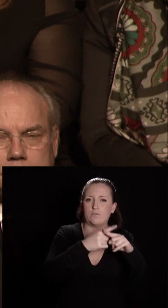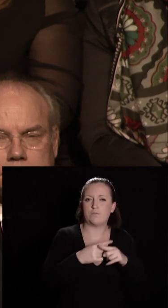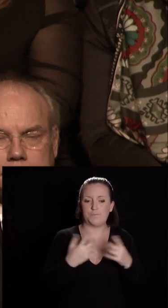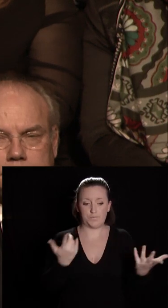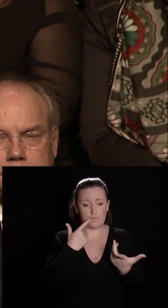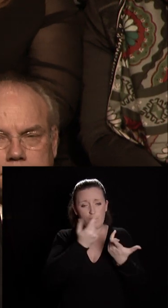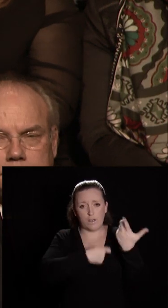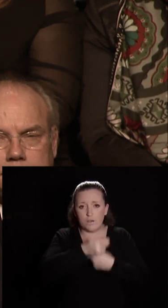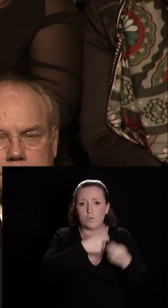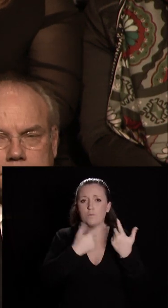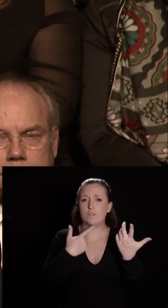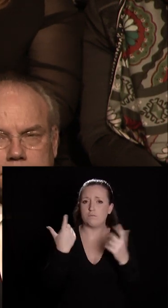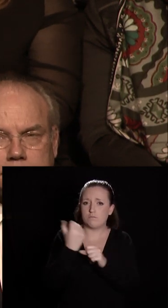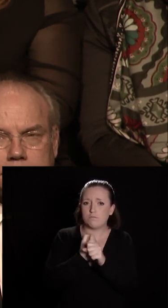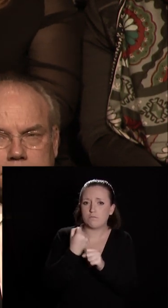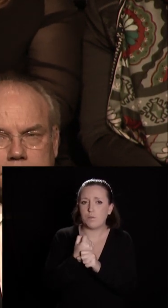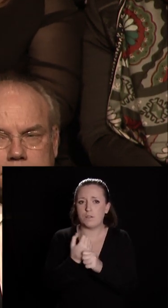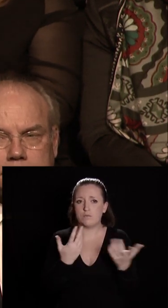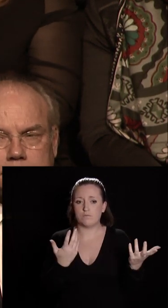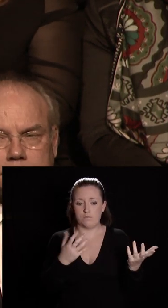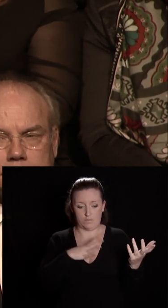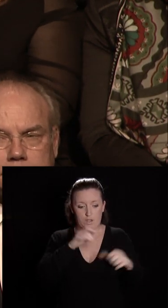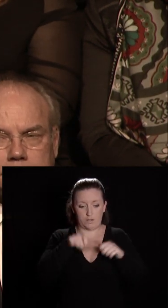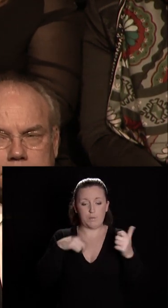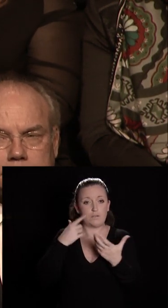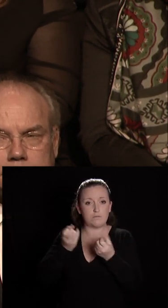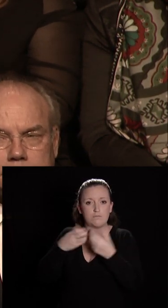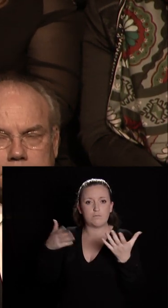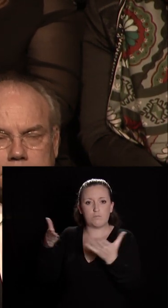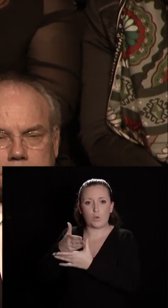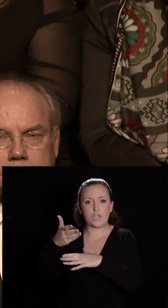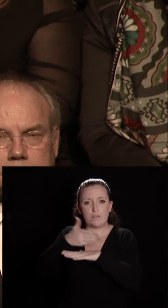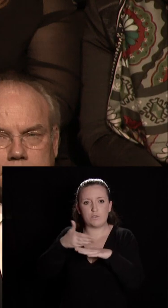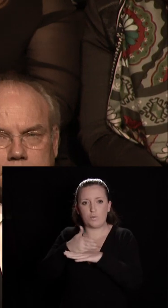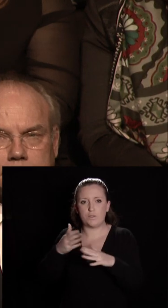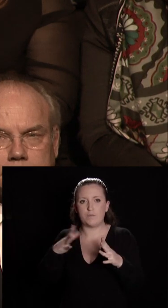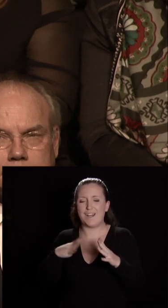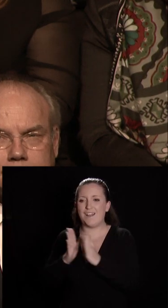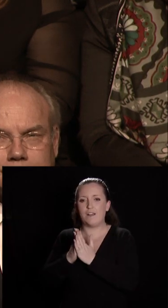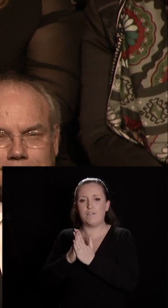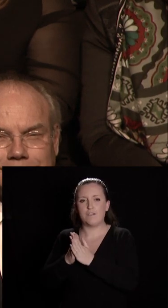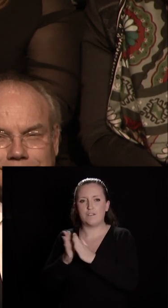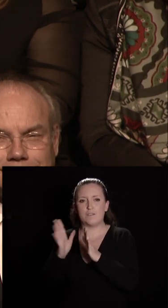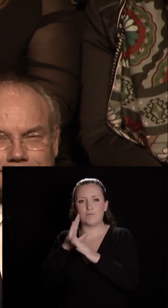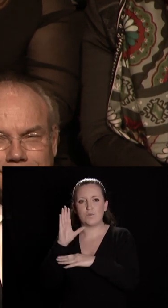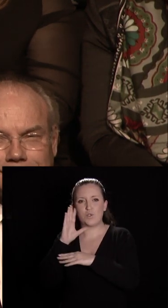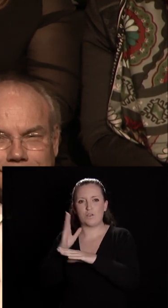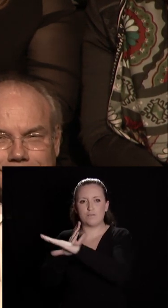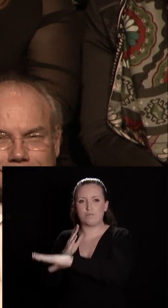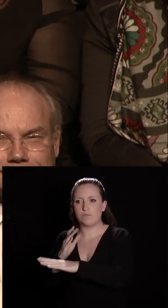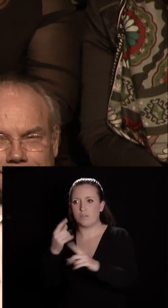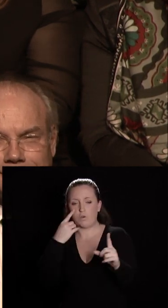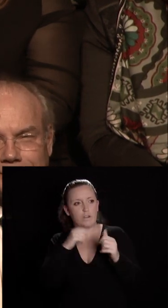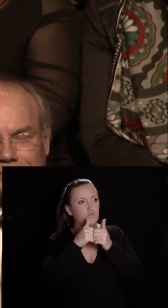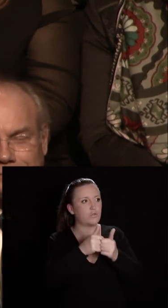'emploi, pour ceux qui ont fait de notre projet métropolitain leur livre de chevet, oui, c'est pour voir si vous